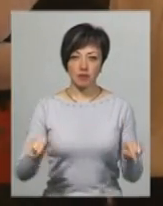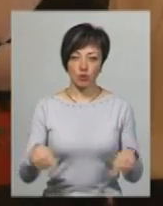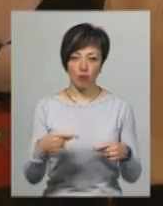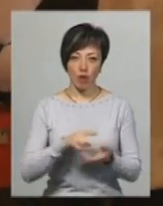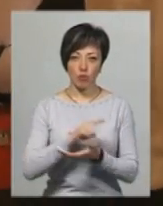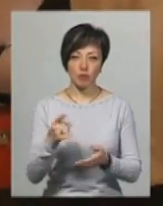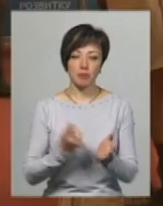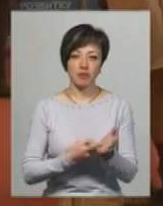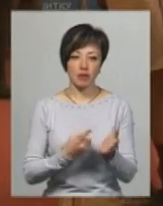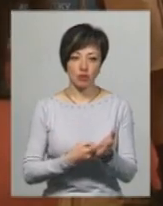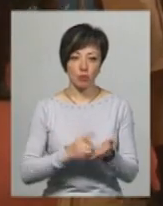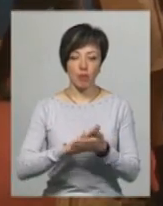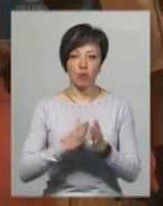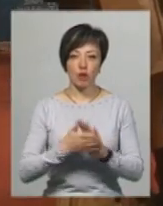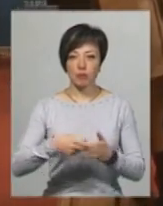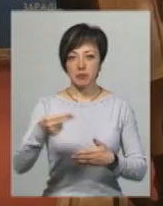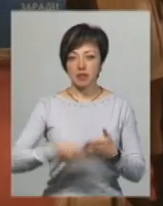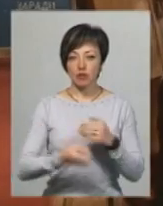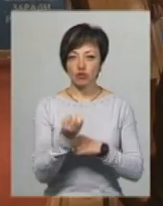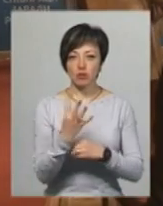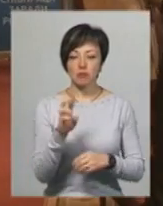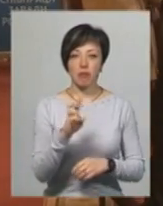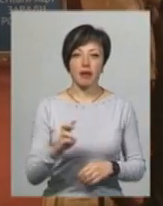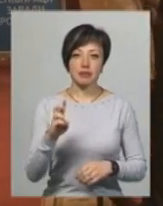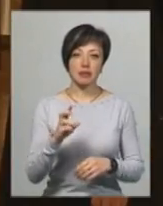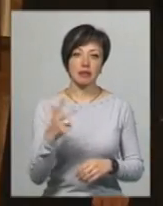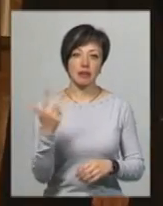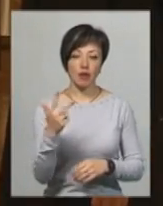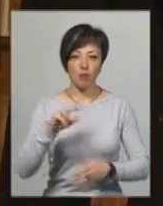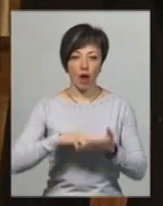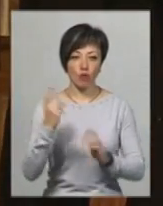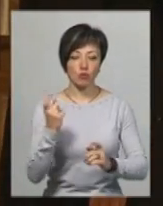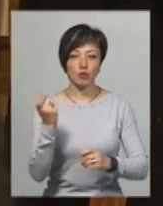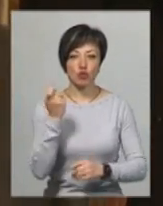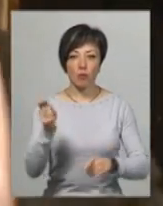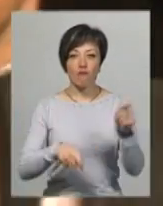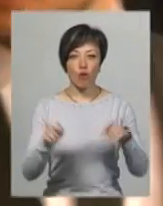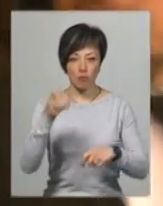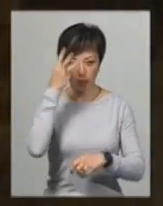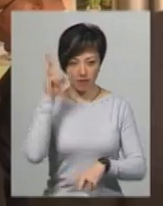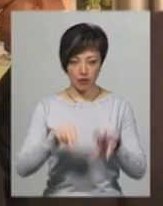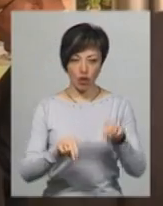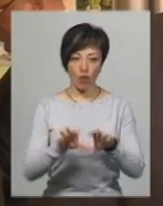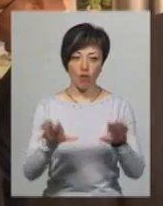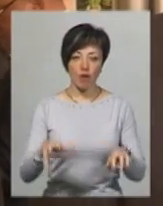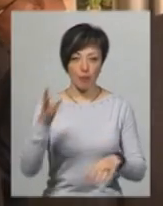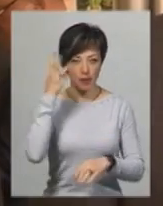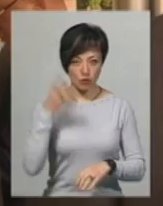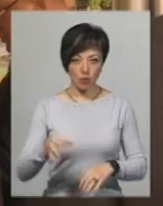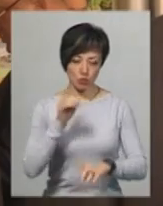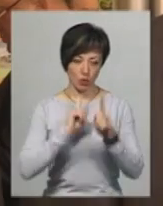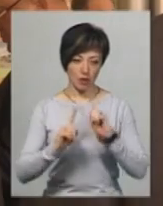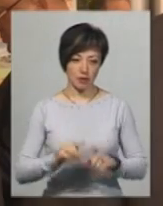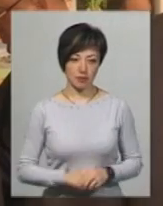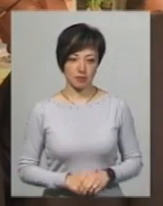аеропорту підтверджує меморандум, що підписали 14-го березня на третьому економічному форумі в Хмельницькому. Так вважає голова Хмельницької обласної ради